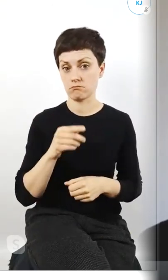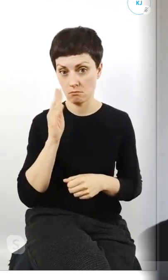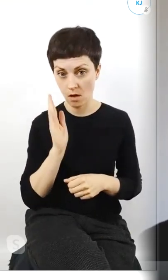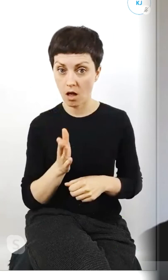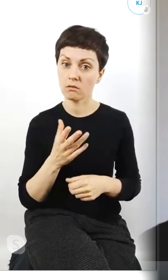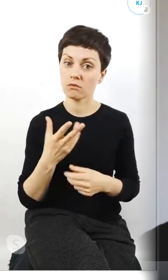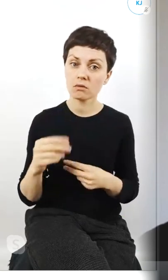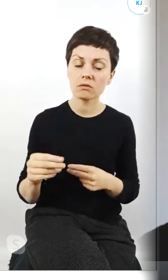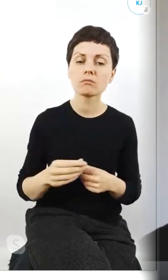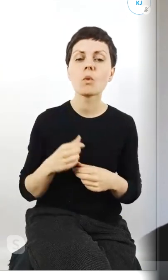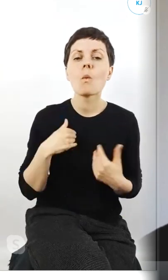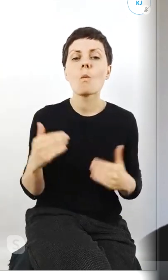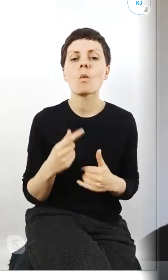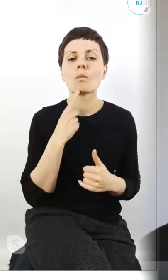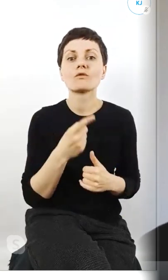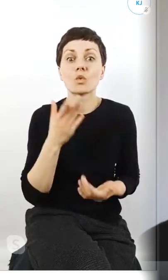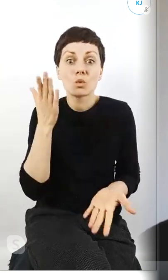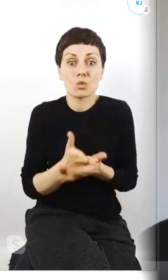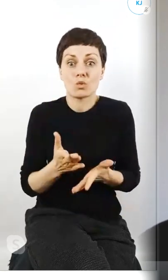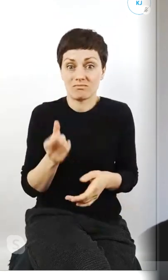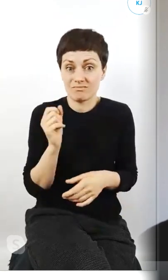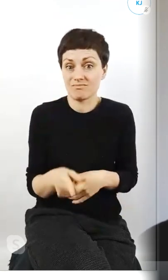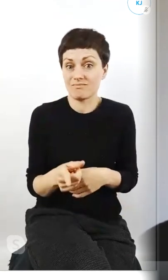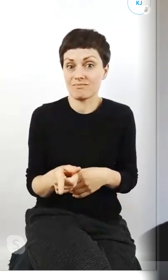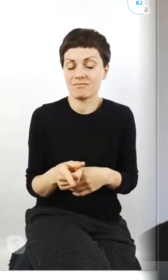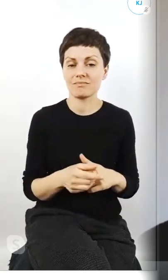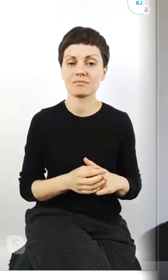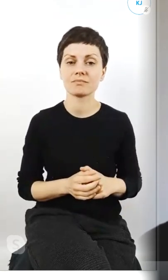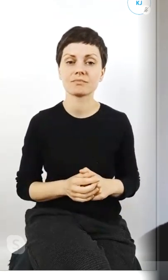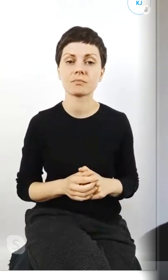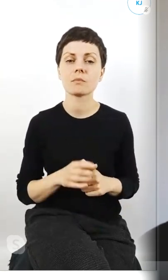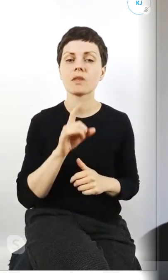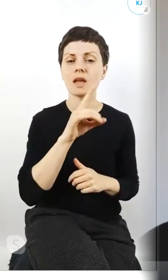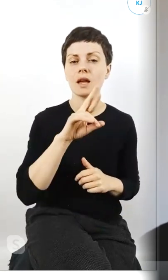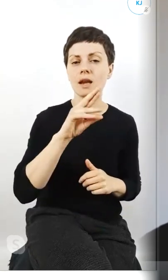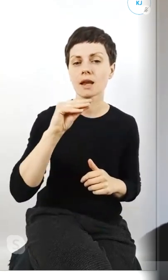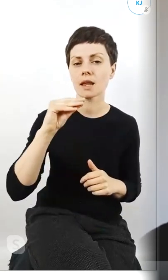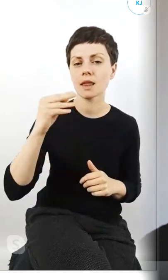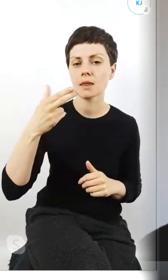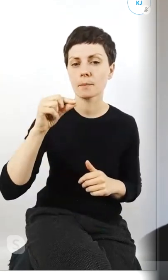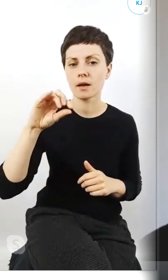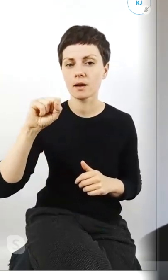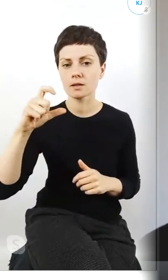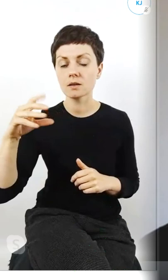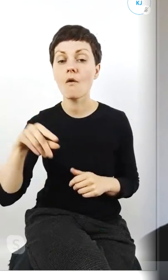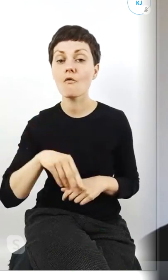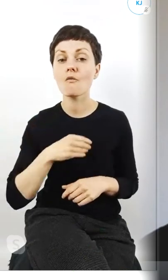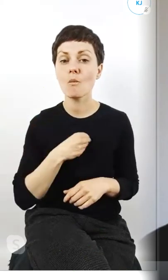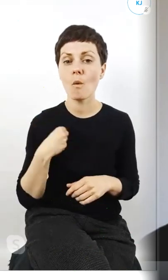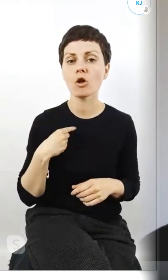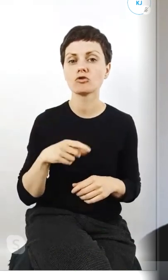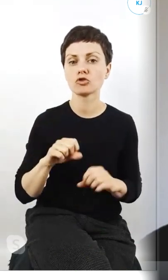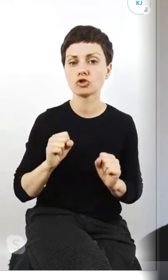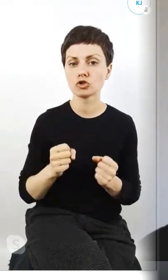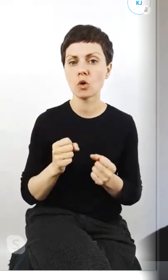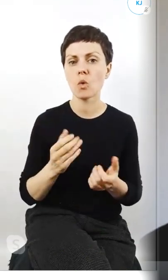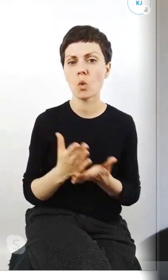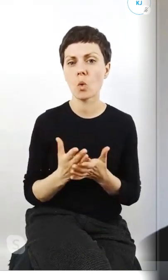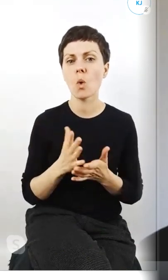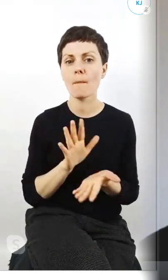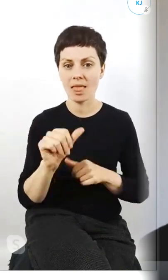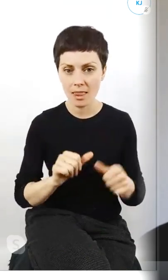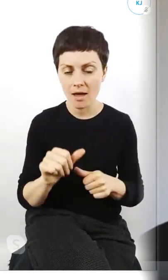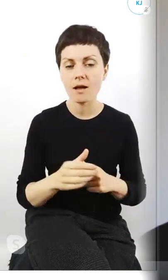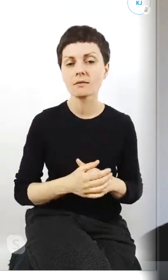to mogę powiedzieć że one już są Greenpeace Polsk w Polsce już działa od 15 lat